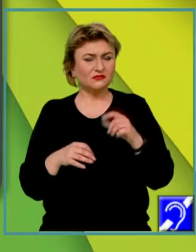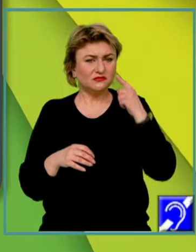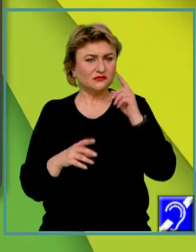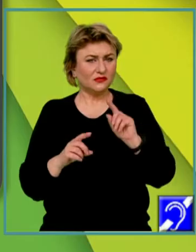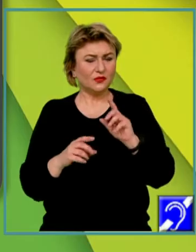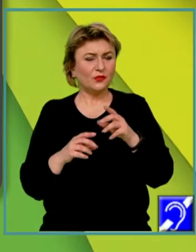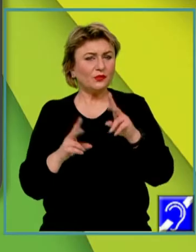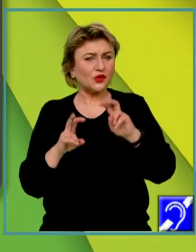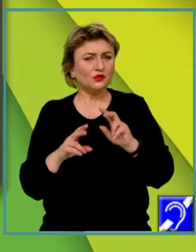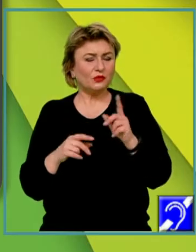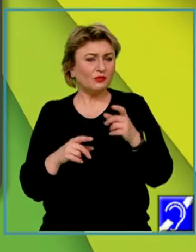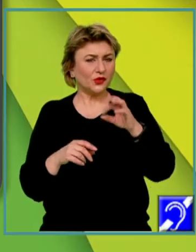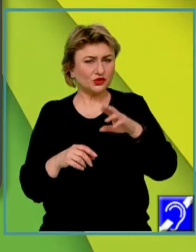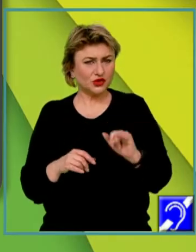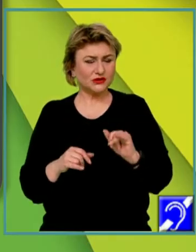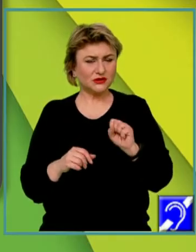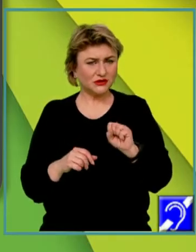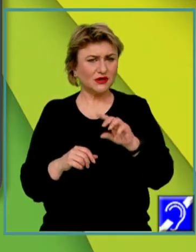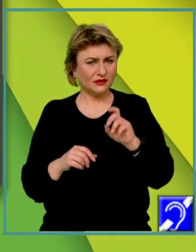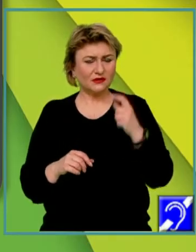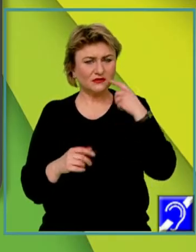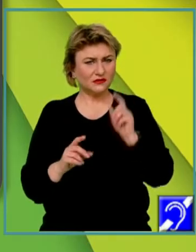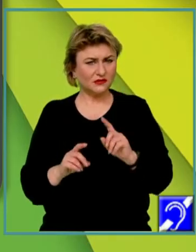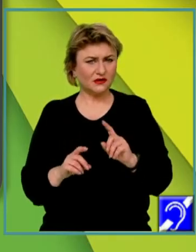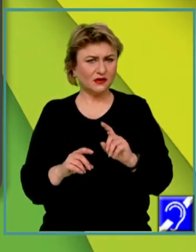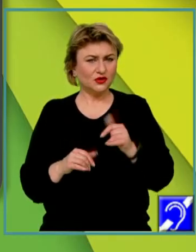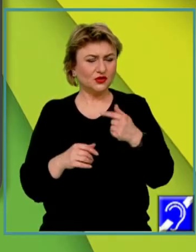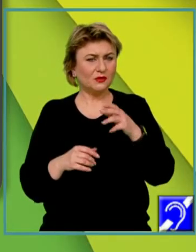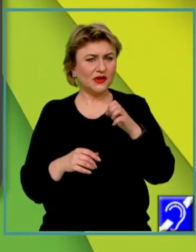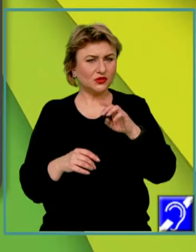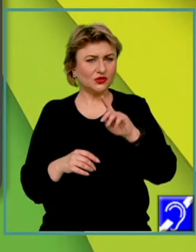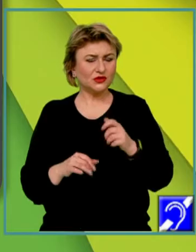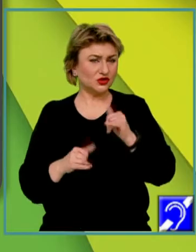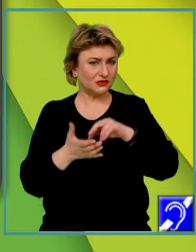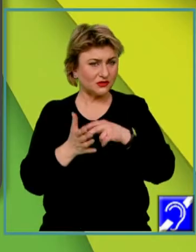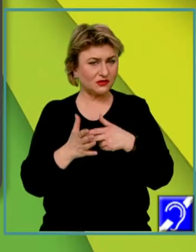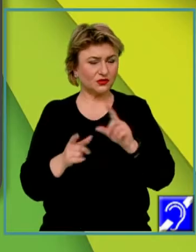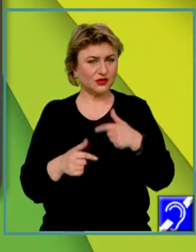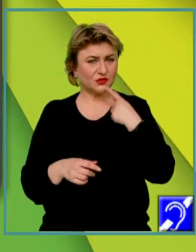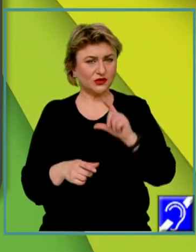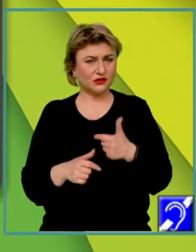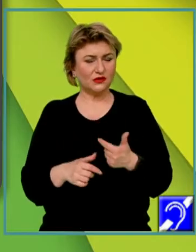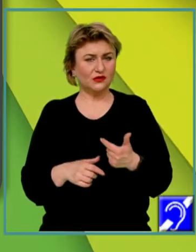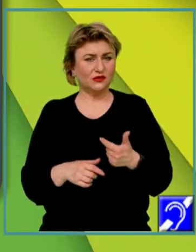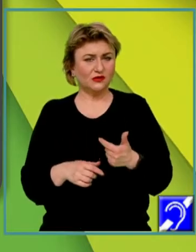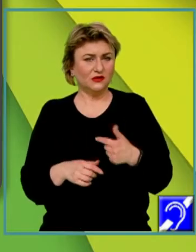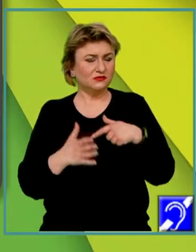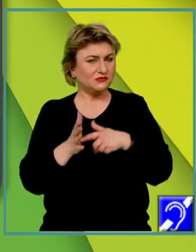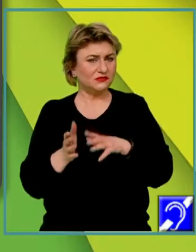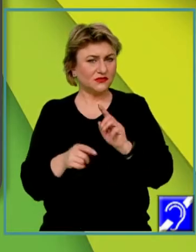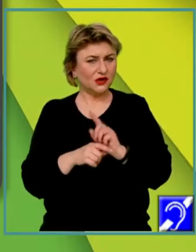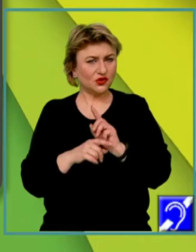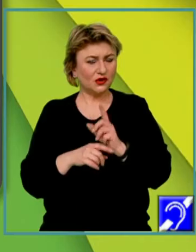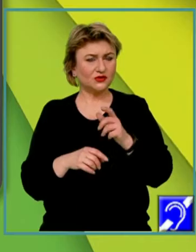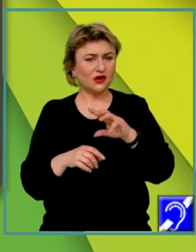de obținere adevărului. Tehnica Da, să facem distinția dintre metodă și tehnică, putem spune că reprezintă acel ansamblu de